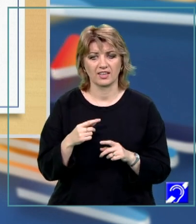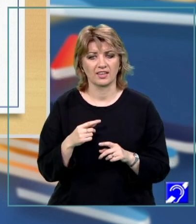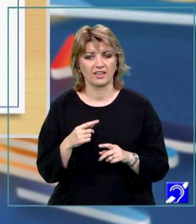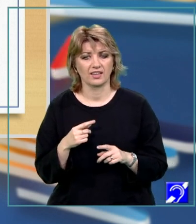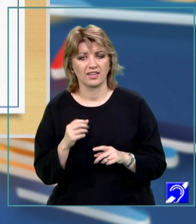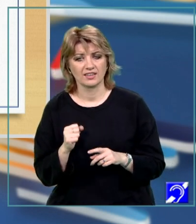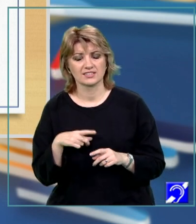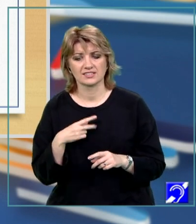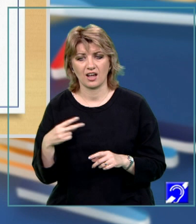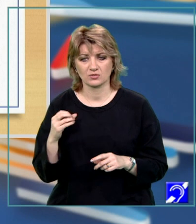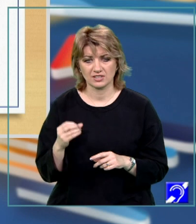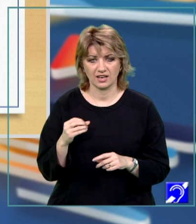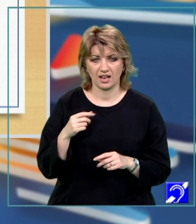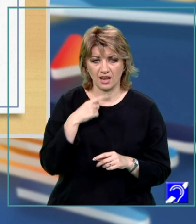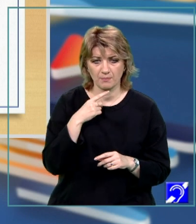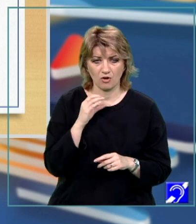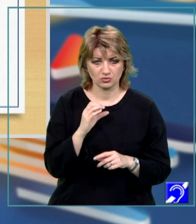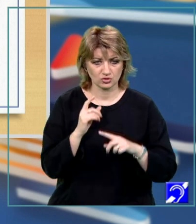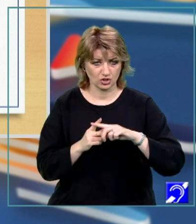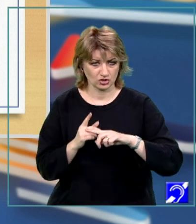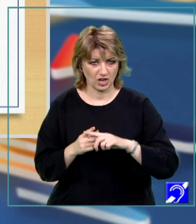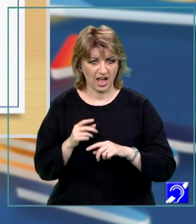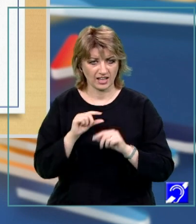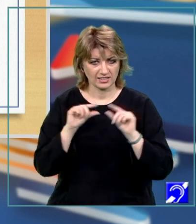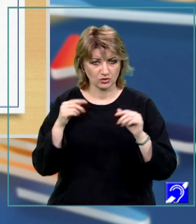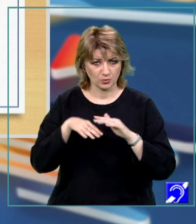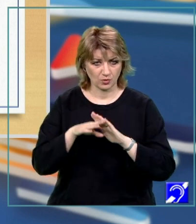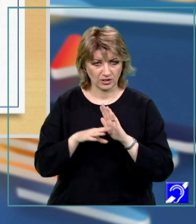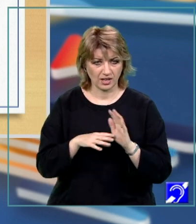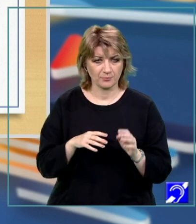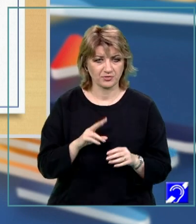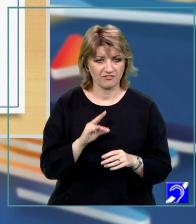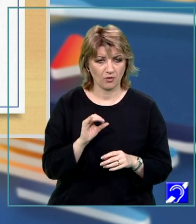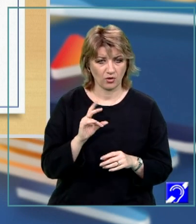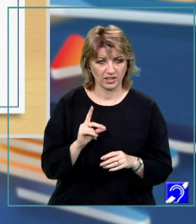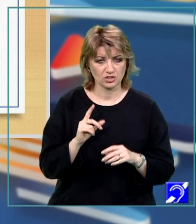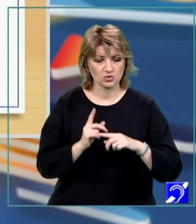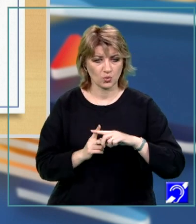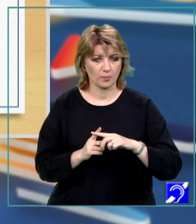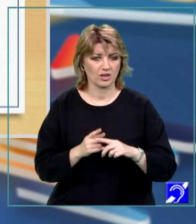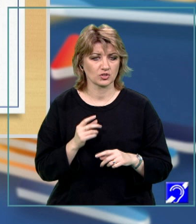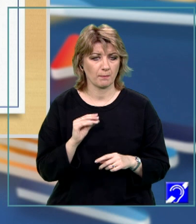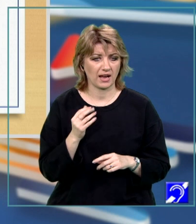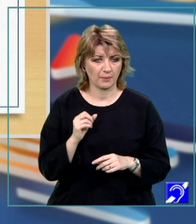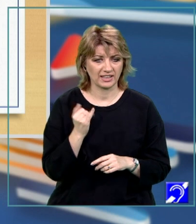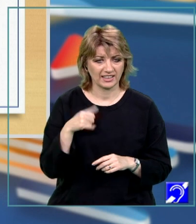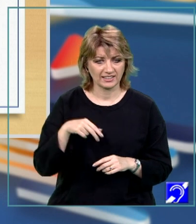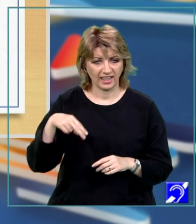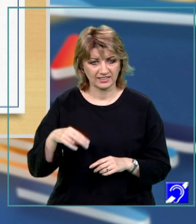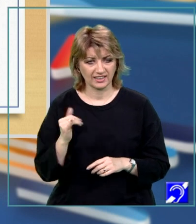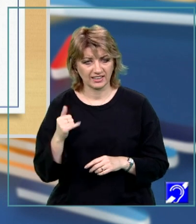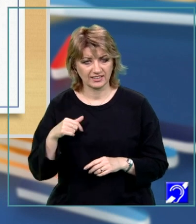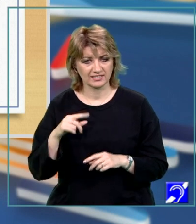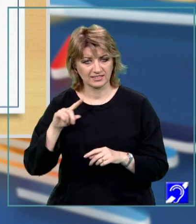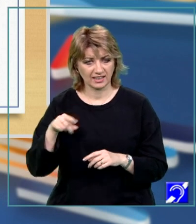În limbajul de programare C++, antetul sub programului este următorul. Void suma și parametrii specificați vor fi INT N, INT